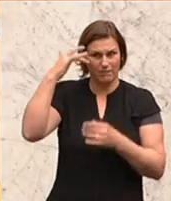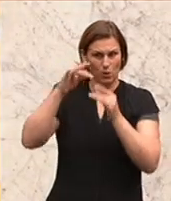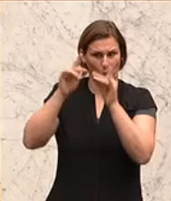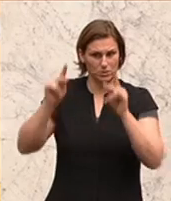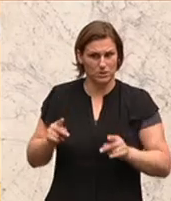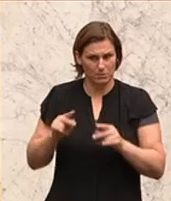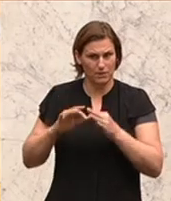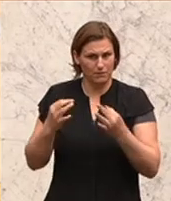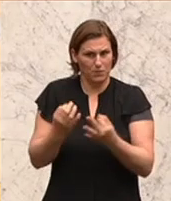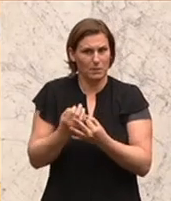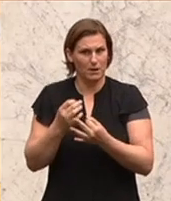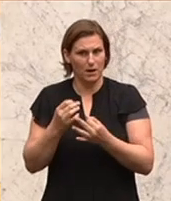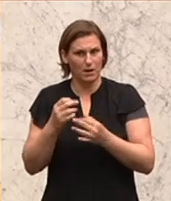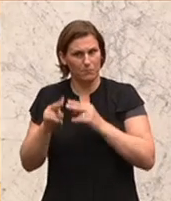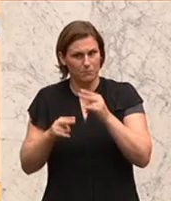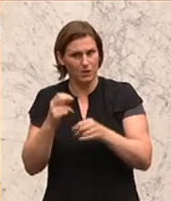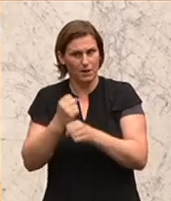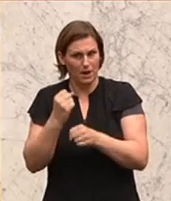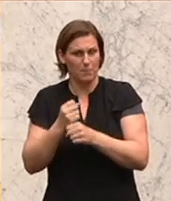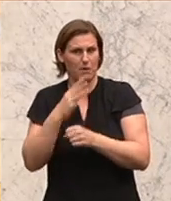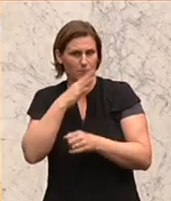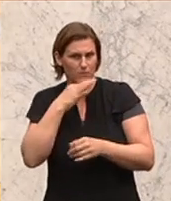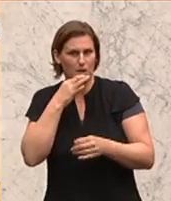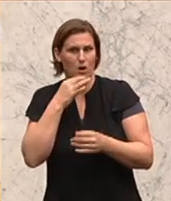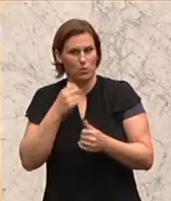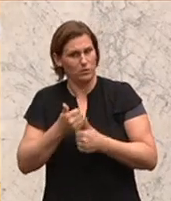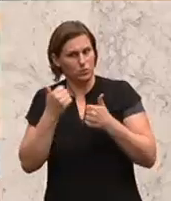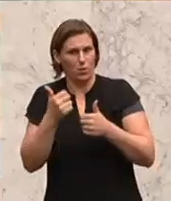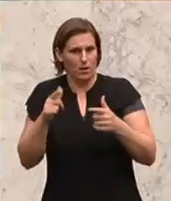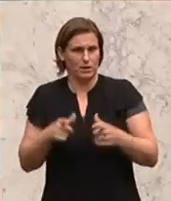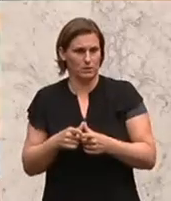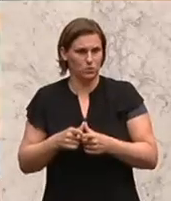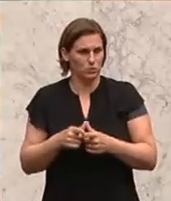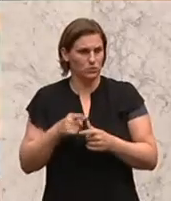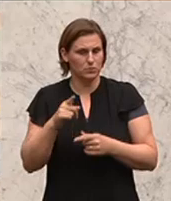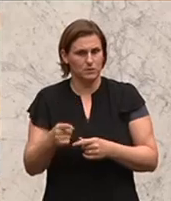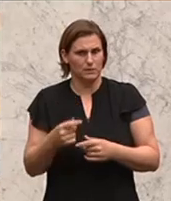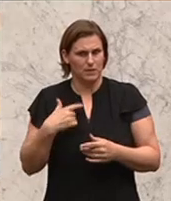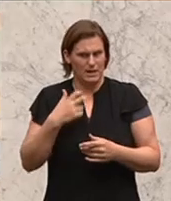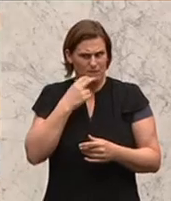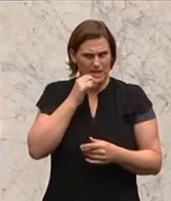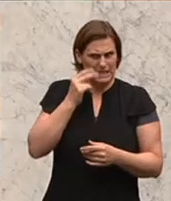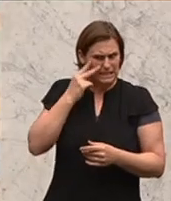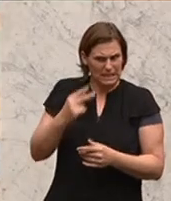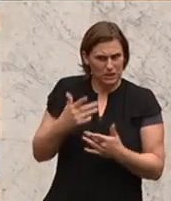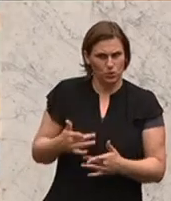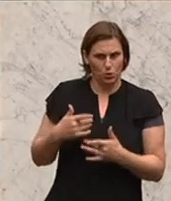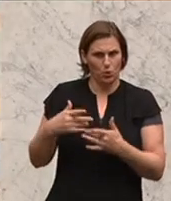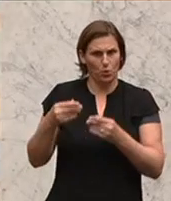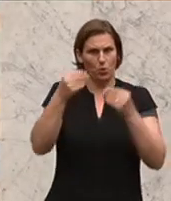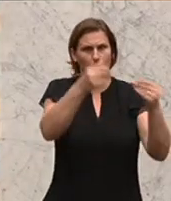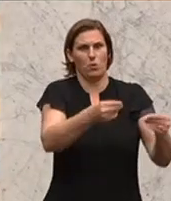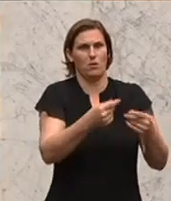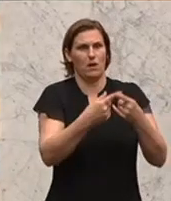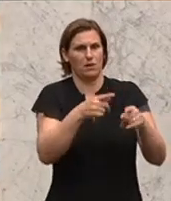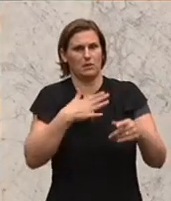Familien gibt, in denen diese Pflegearbeit fantastisch geleistet wird. Das ist Ihnen ein Dorn im Auge. Hinaus ins Heim und